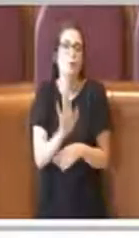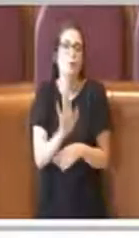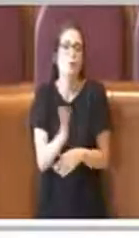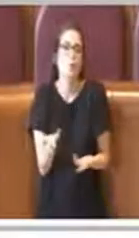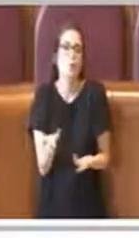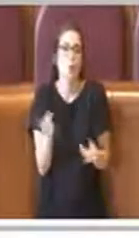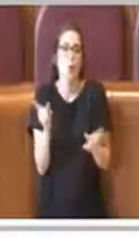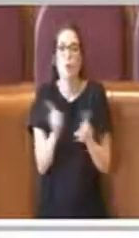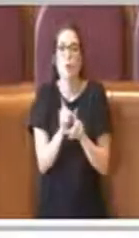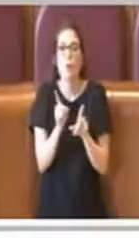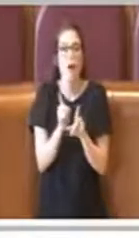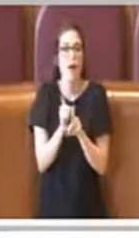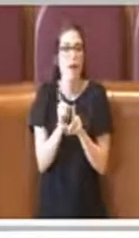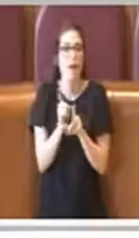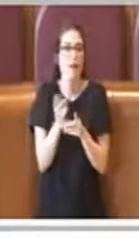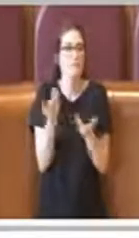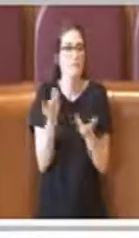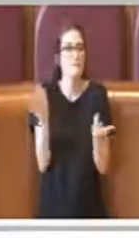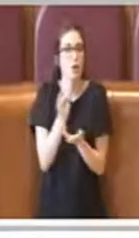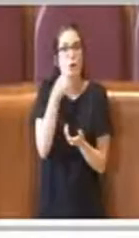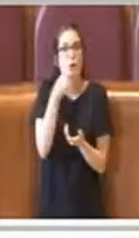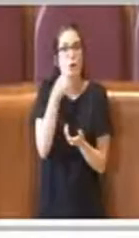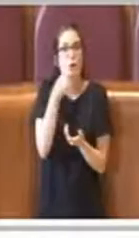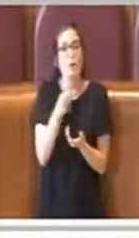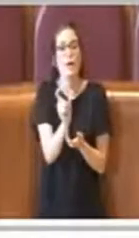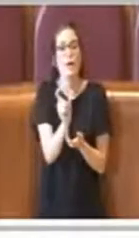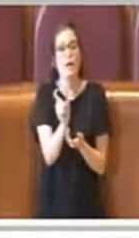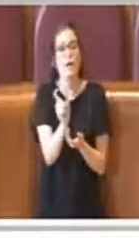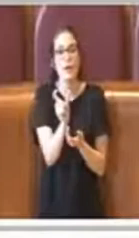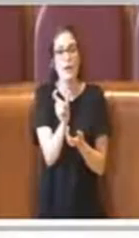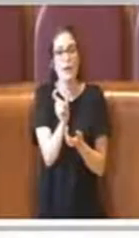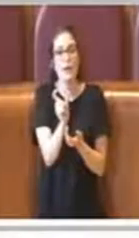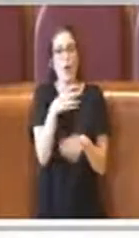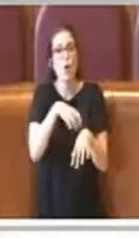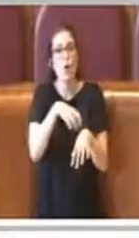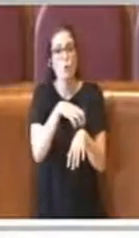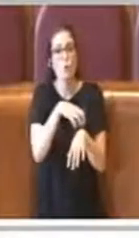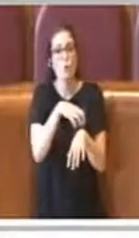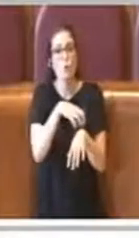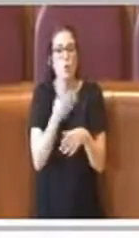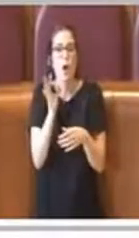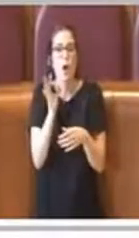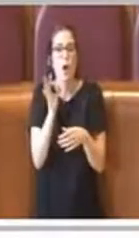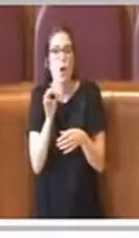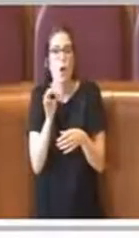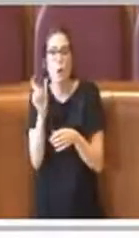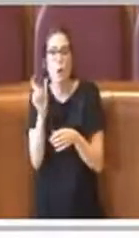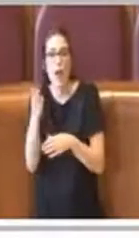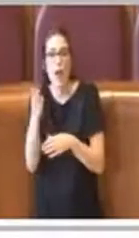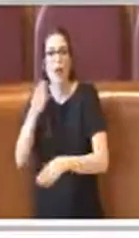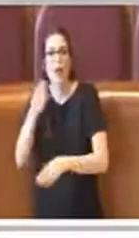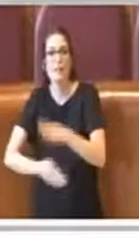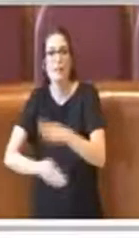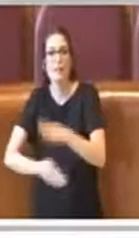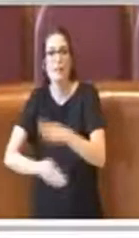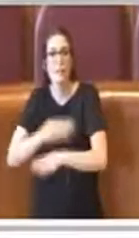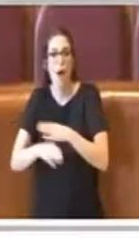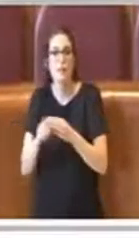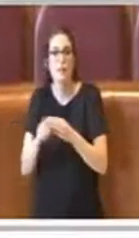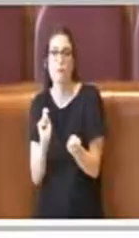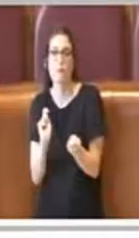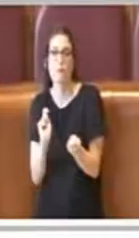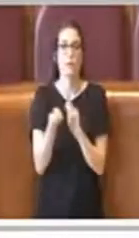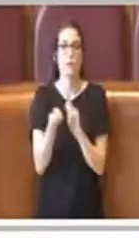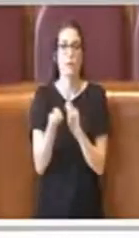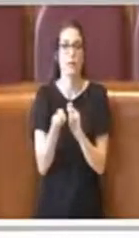però di fatto il nome, così come non andava bene il nome consulta per le persone handicappate,'abbiamo